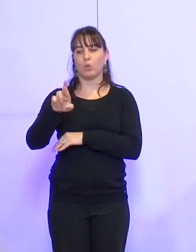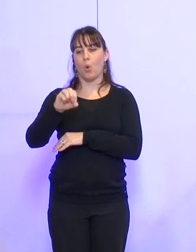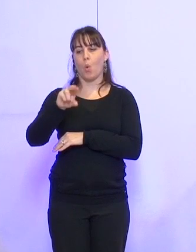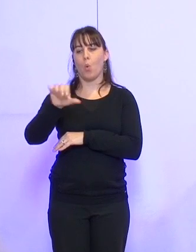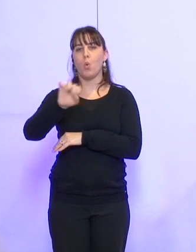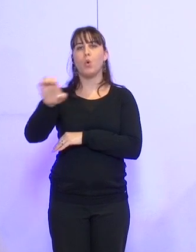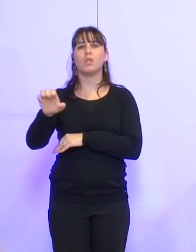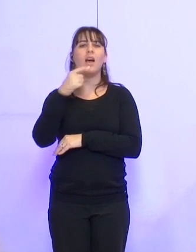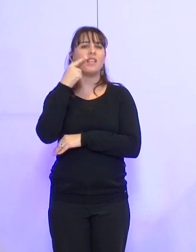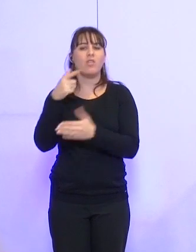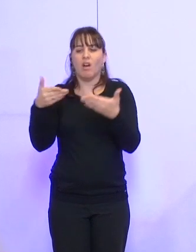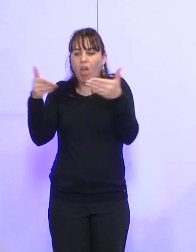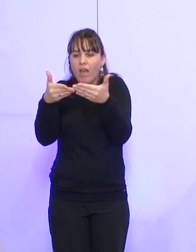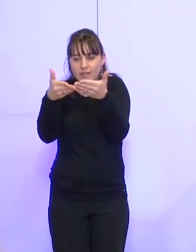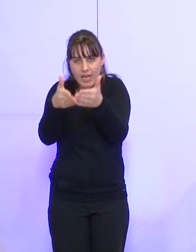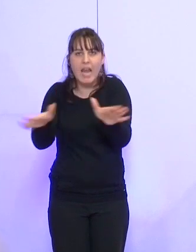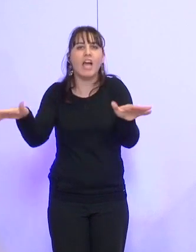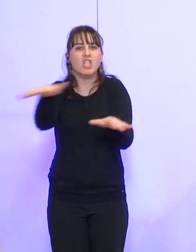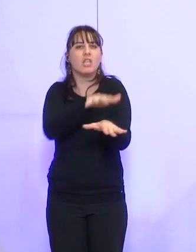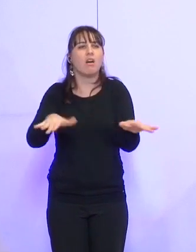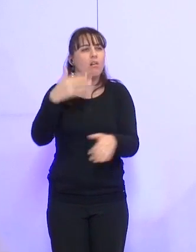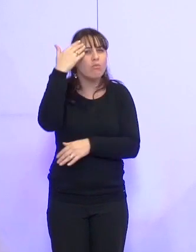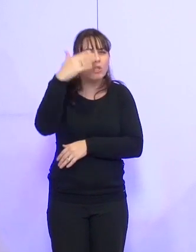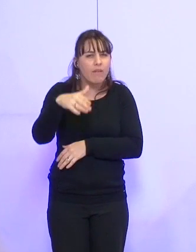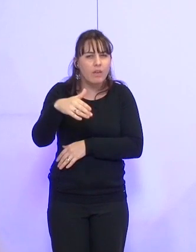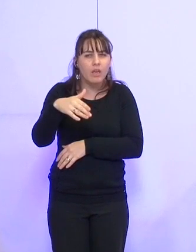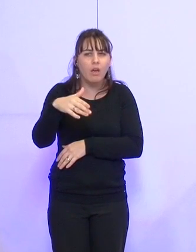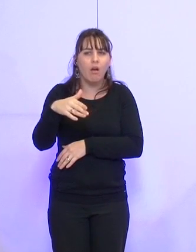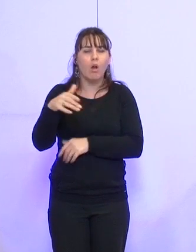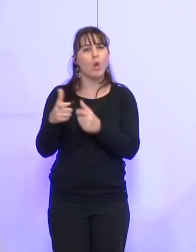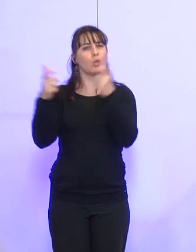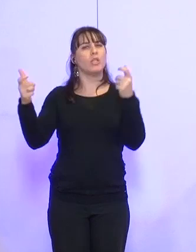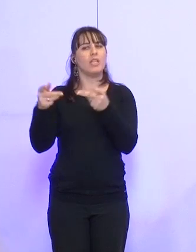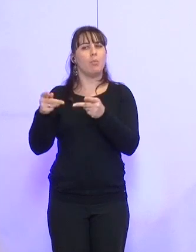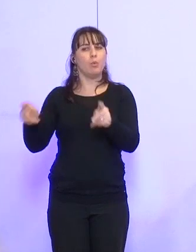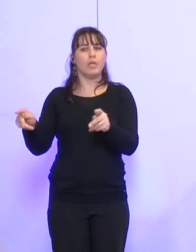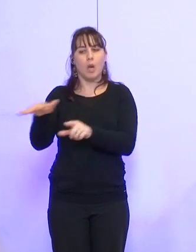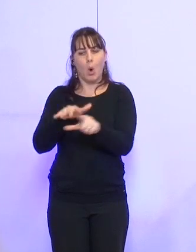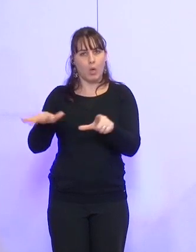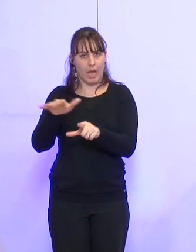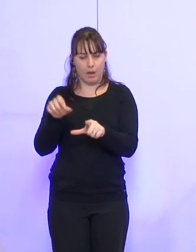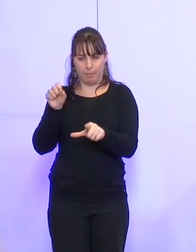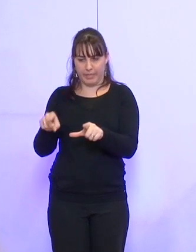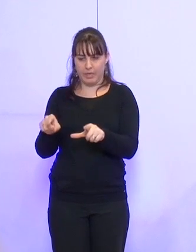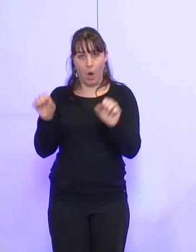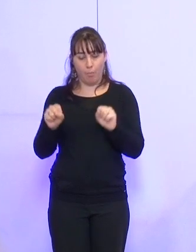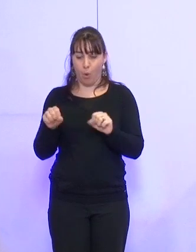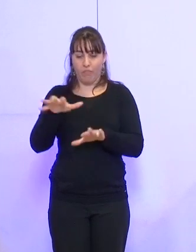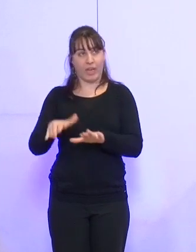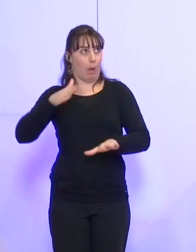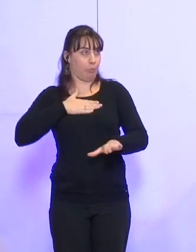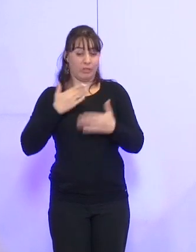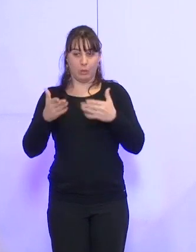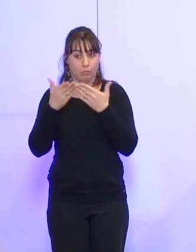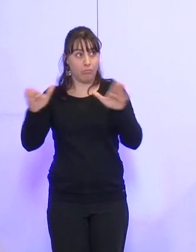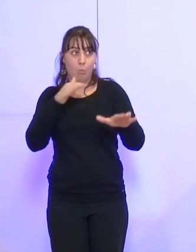C'est un élargissement de la société publique locale. Vous savez que pour une société publique locale, ne peut agir que sur son territoire.